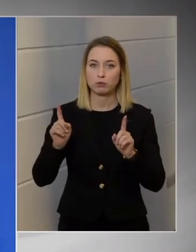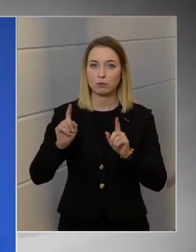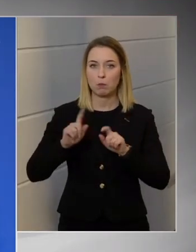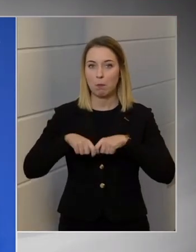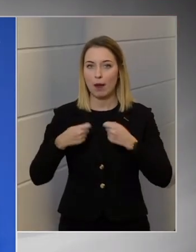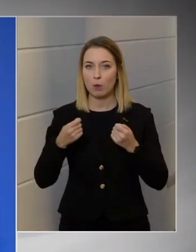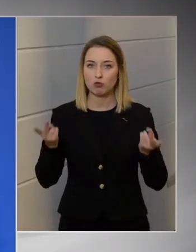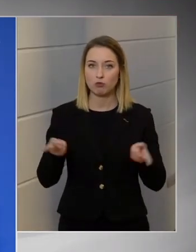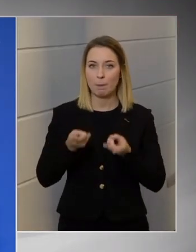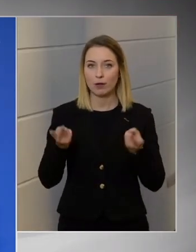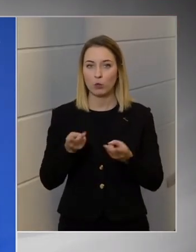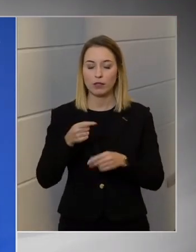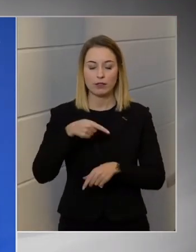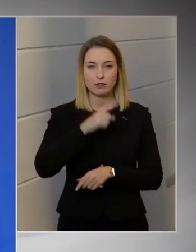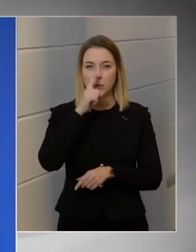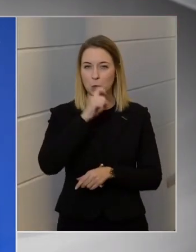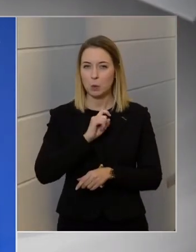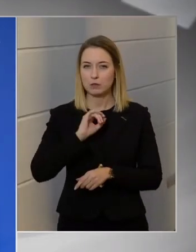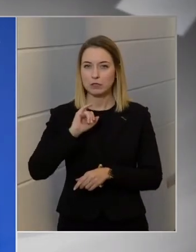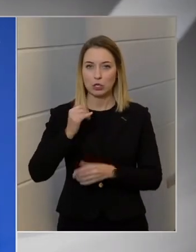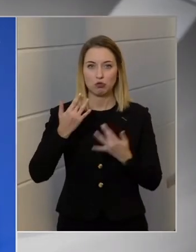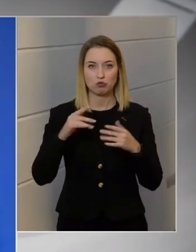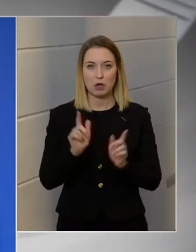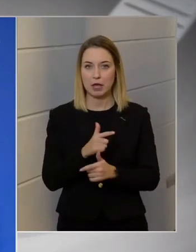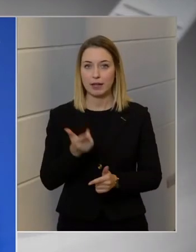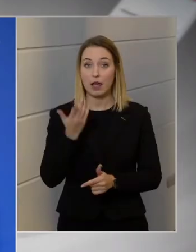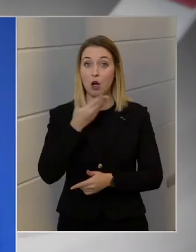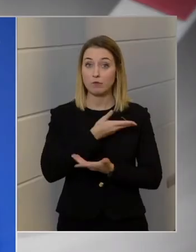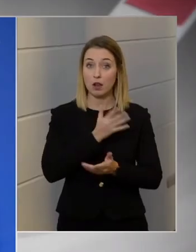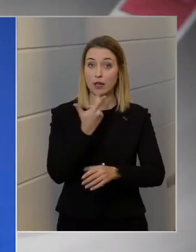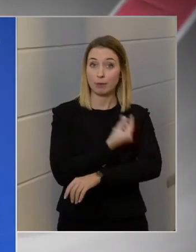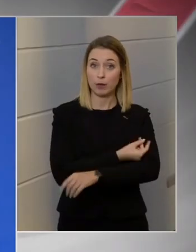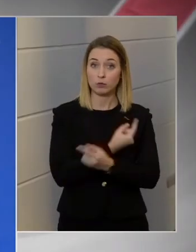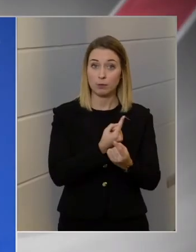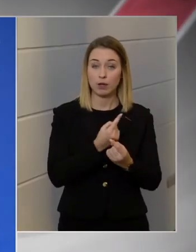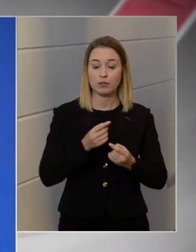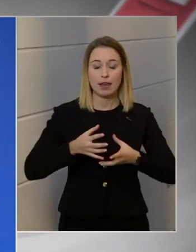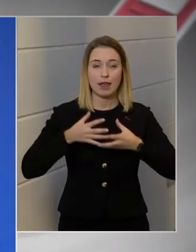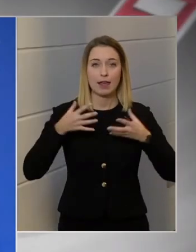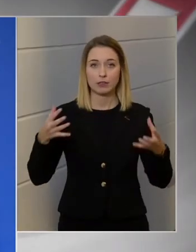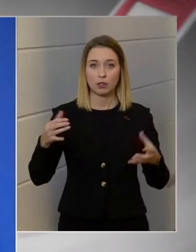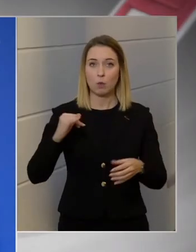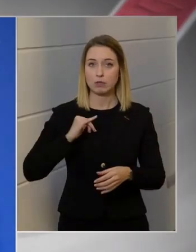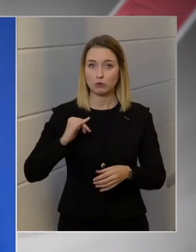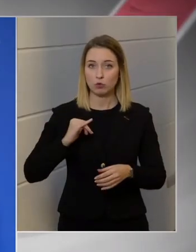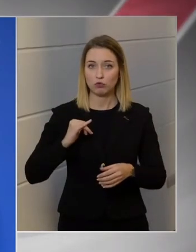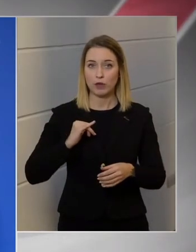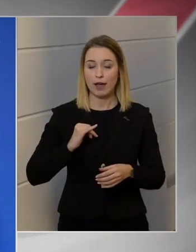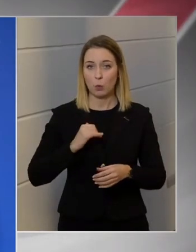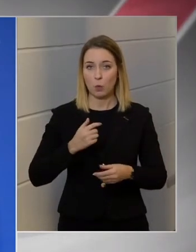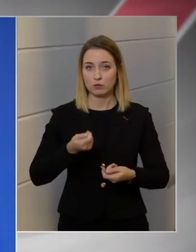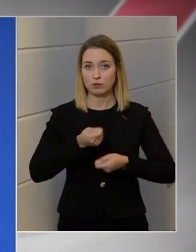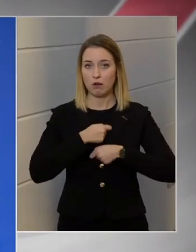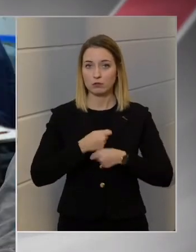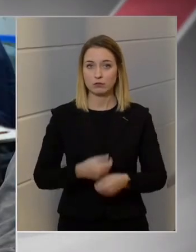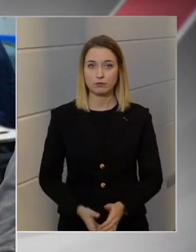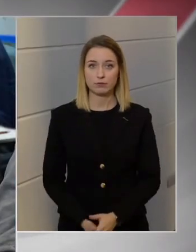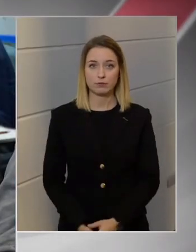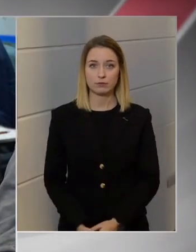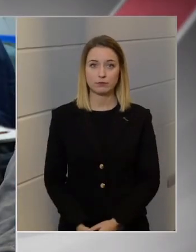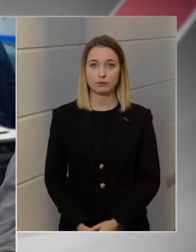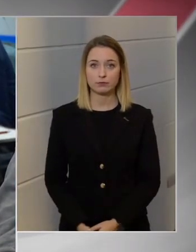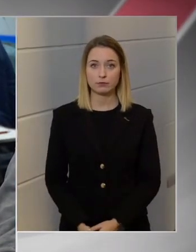könnyít meg, azt szerintem rossz és helytelen. Ha valaki beoltatja magát, az elérhető legnagyobb biztonságot mondhatja magáinak a vírussal szemben.